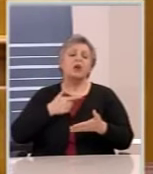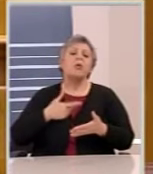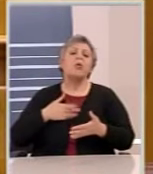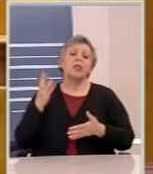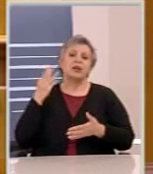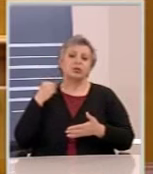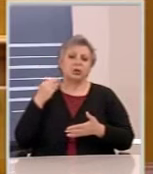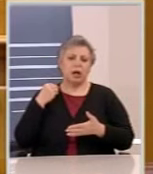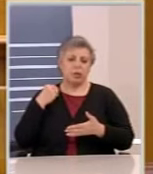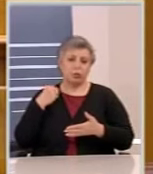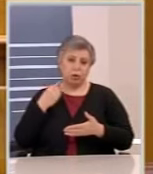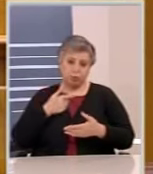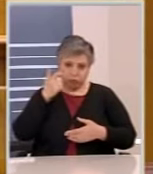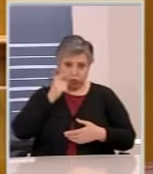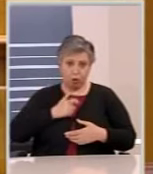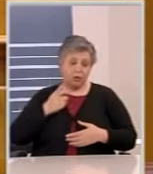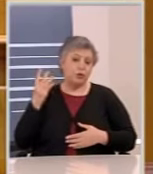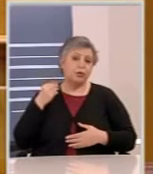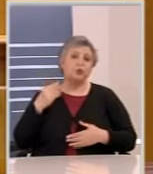με τα αυτιά μου.